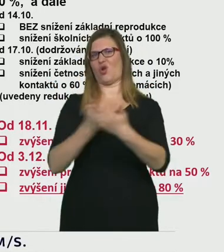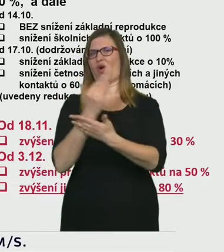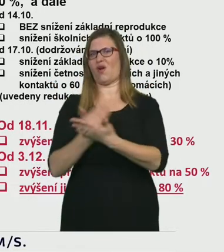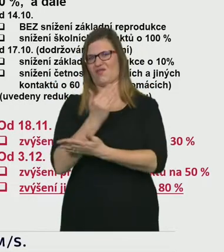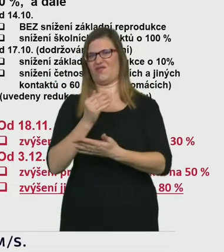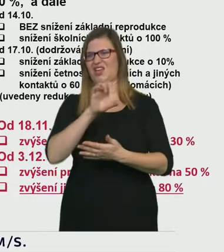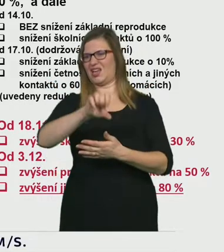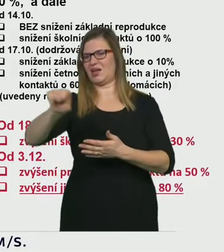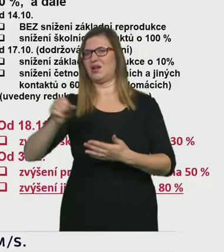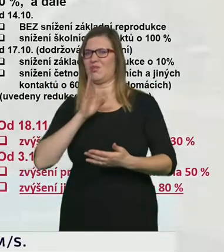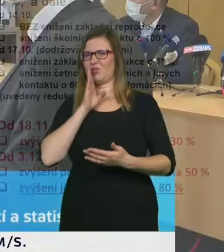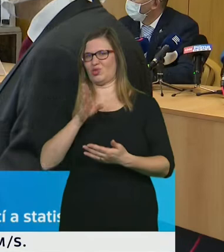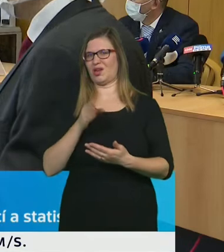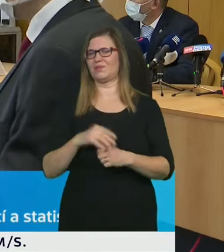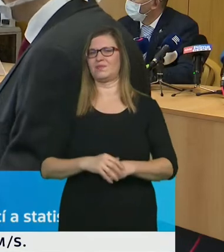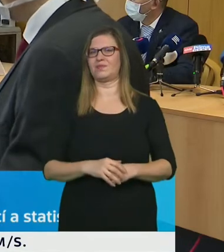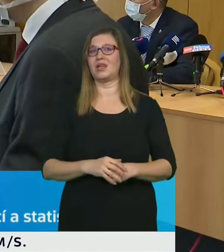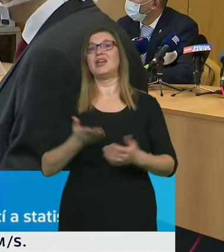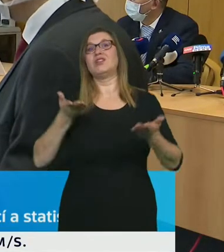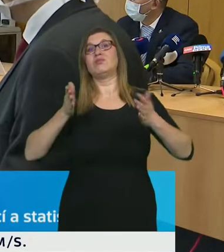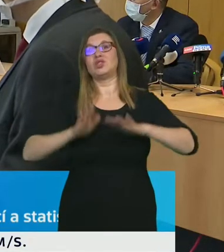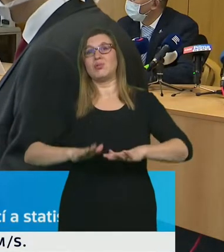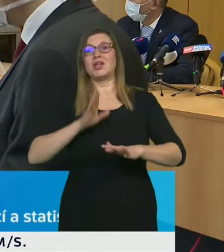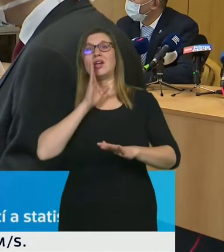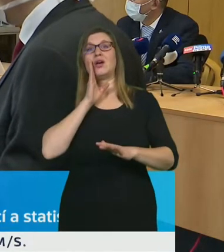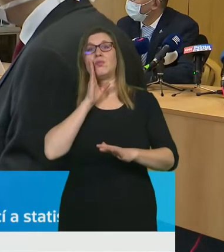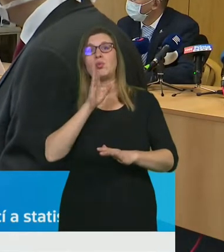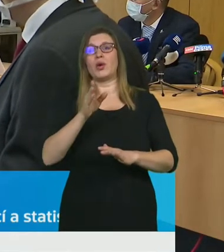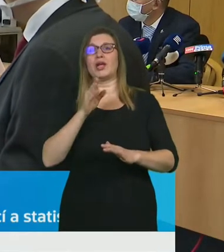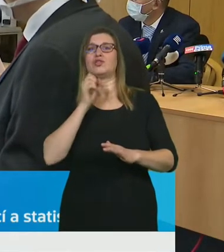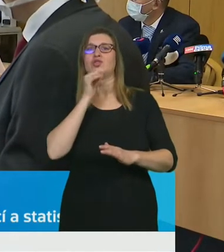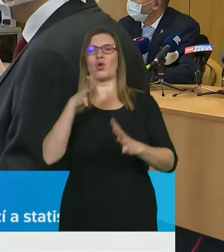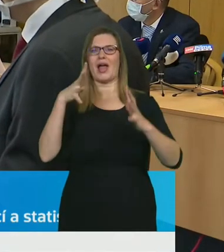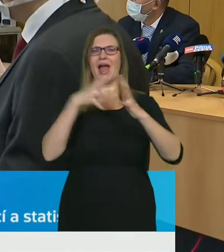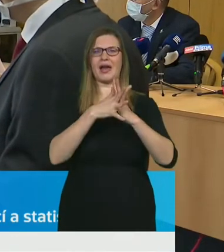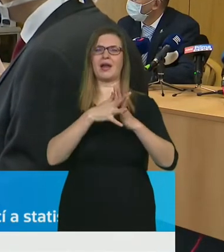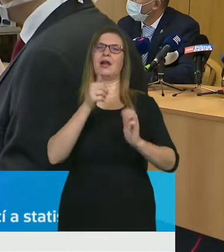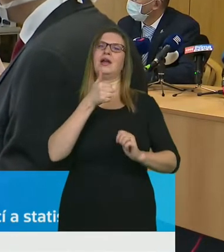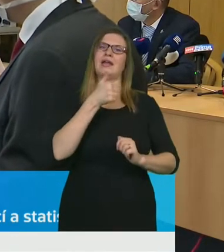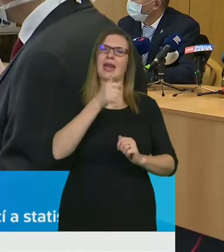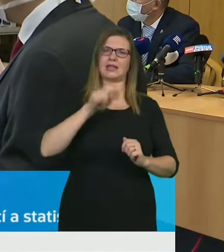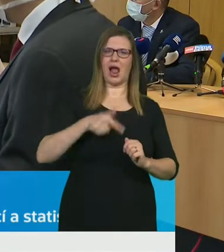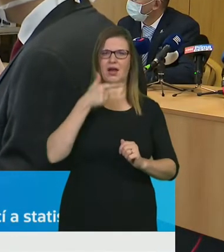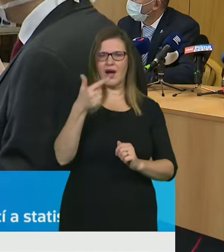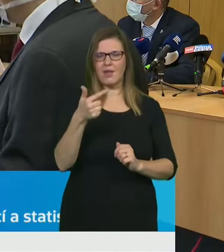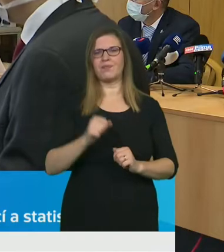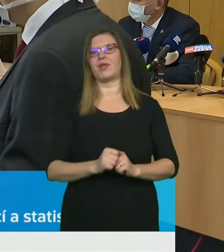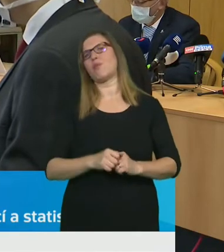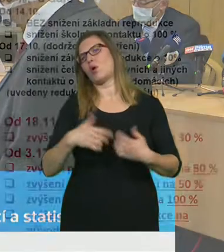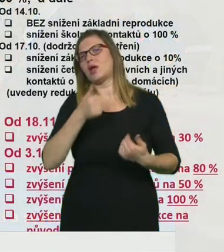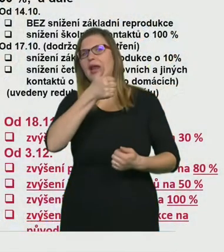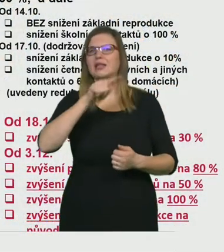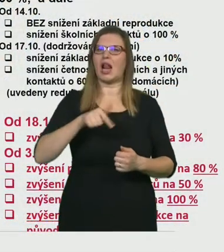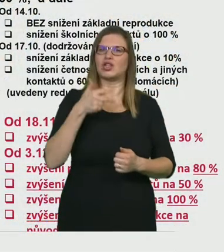narostlo nad hodnotu 1,2, hodnotě 1,3 i vyšší, tak nevyhnutelně budeme pozorovat to, co už máme u